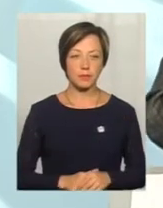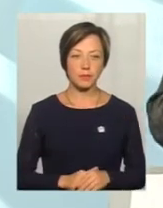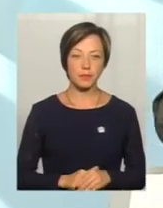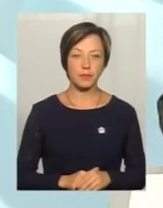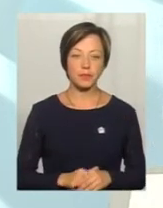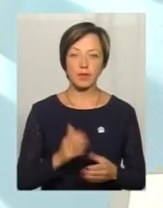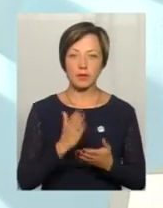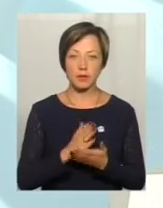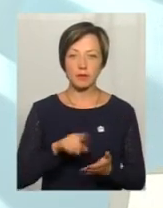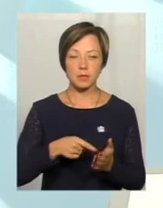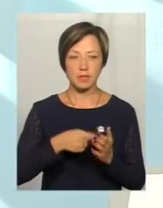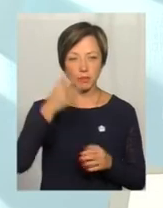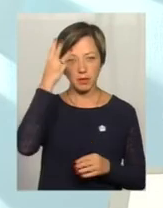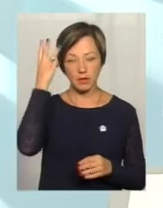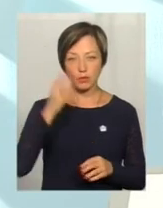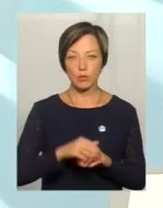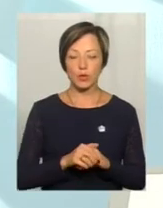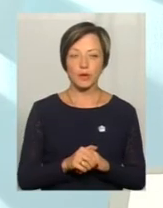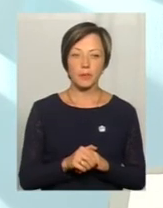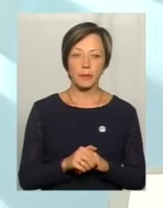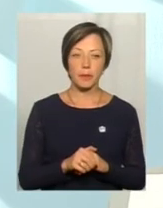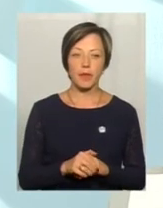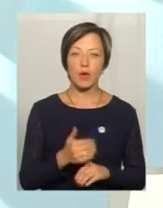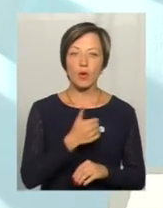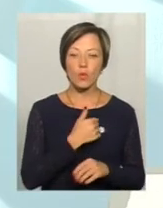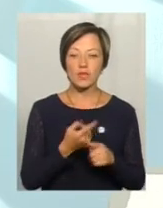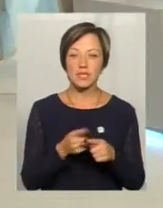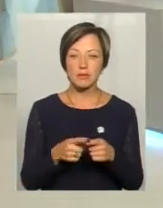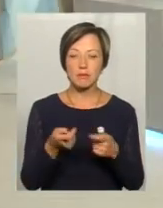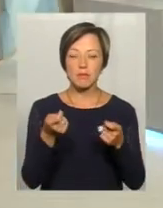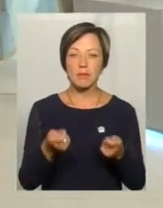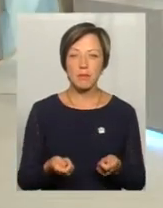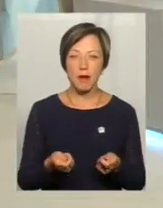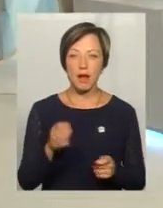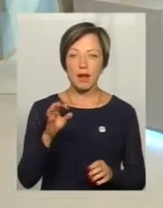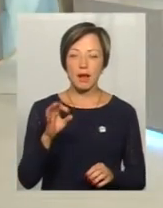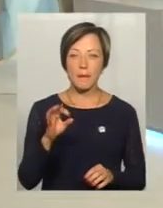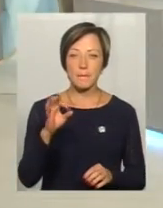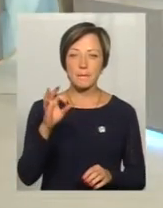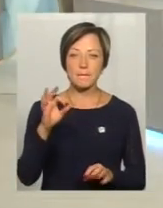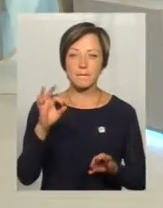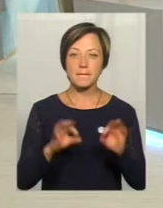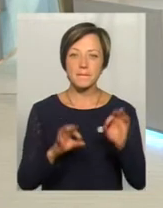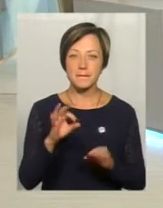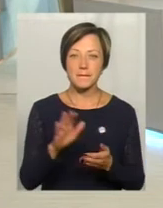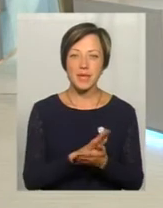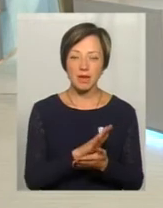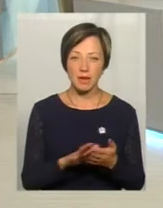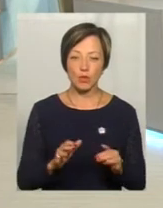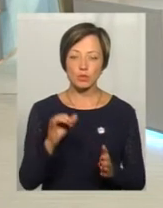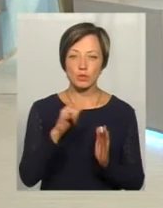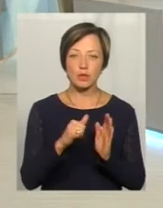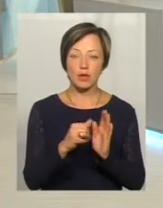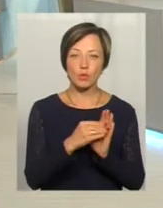знаходиться в місті Хмельницькому. Тобто, хоч ці мінімальні пільги, які встановлені для